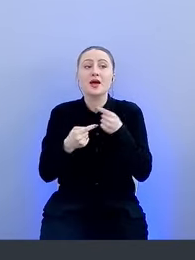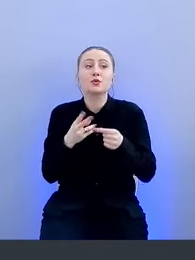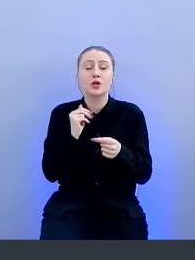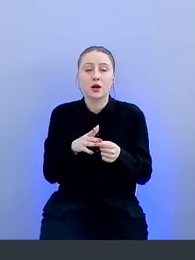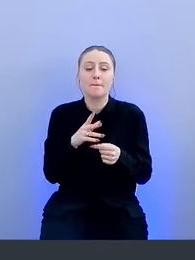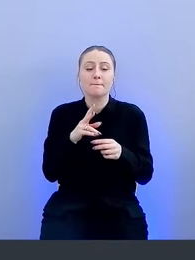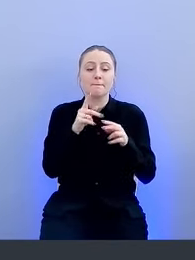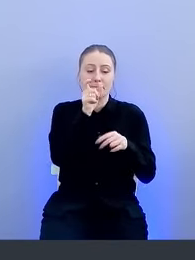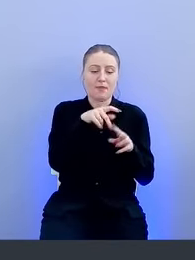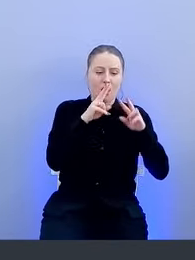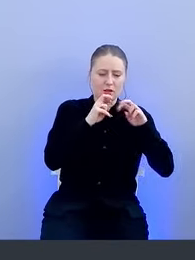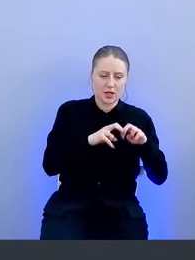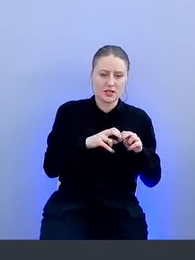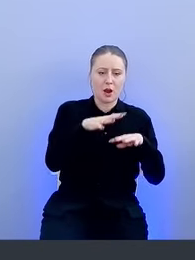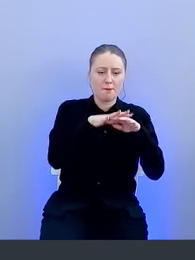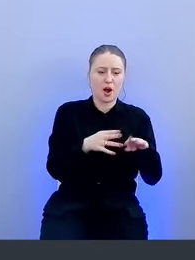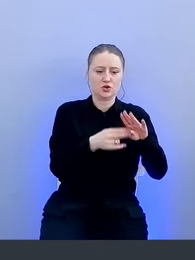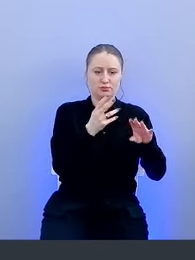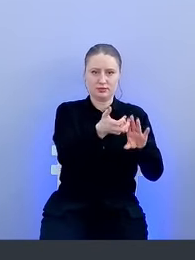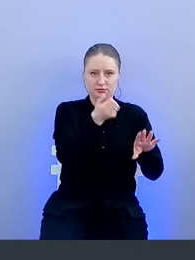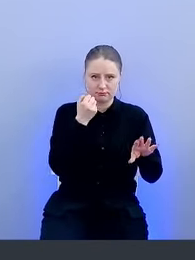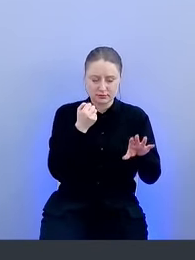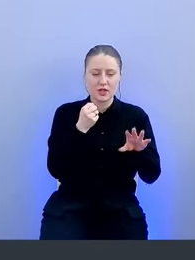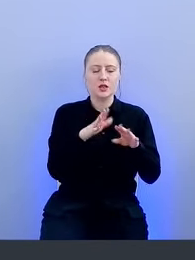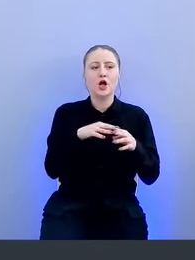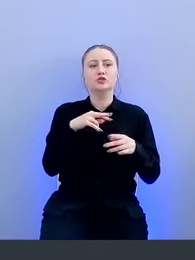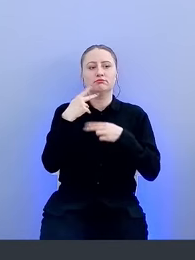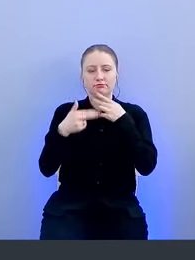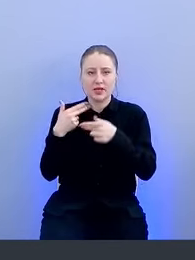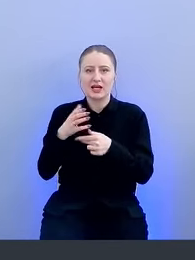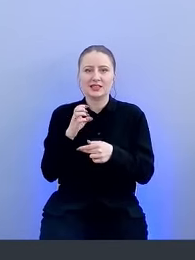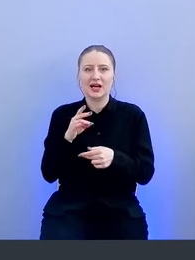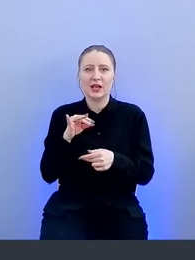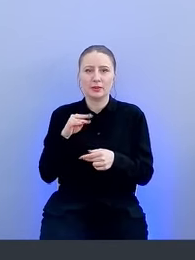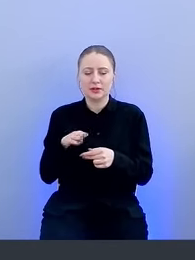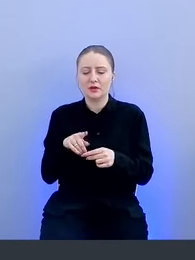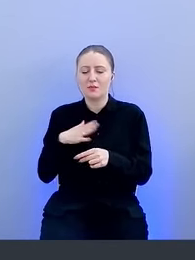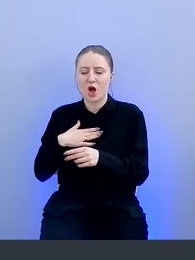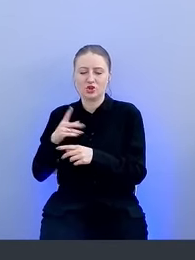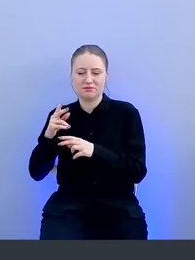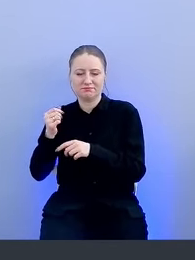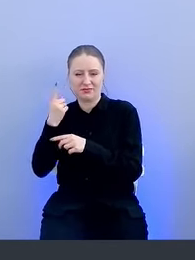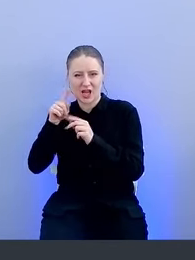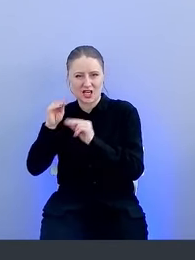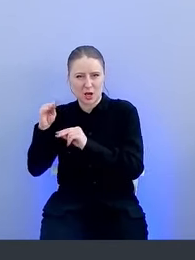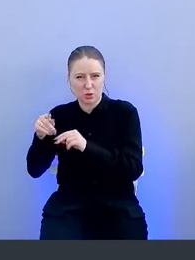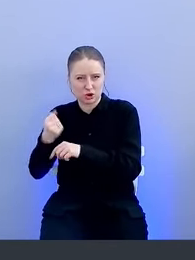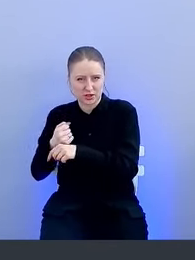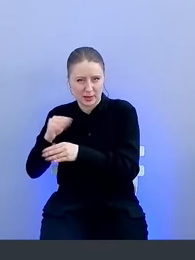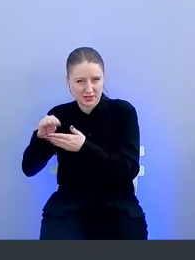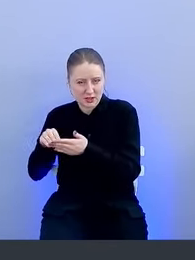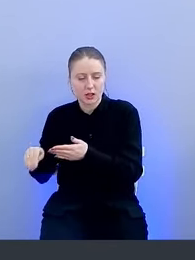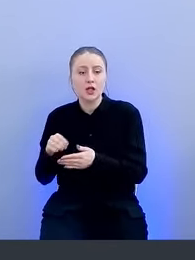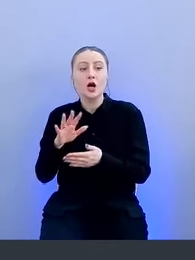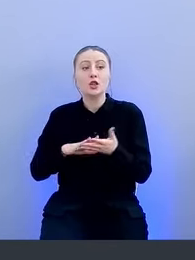выкачивал базу, адаптировал ее, затем прогонял скриптом, который по нашей просьбе написал разработчик. На выходе мы